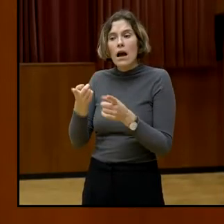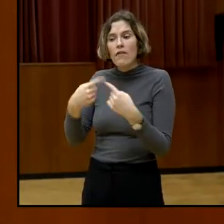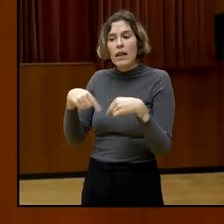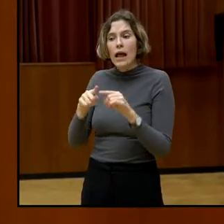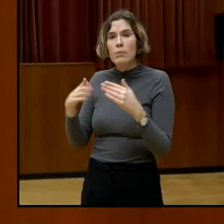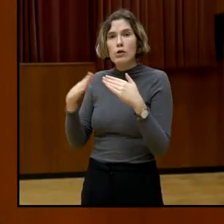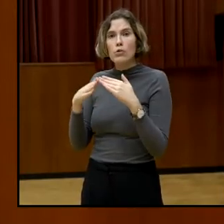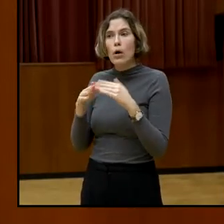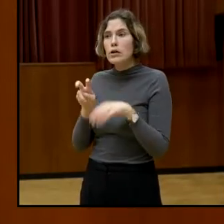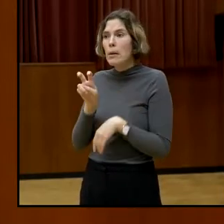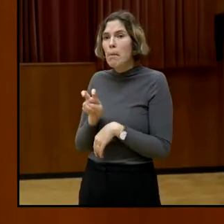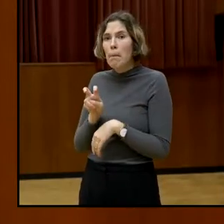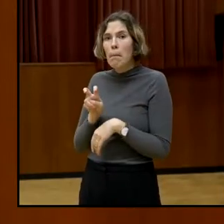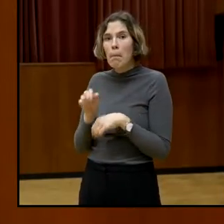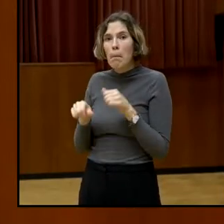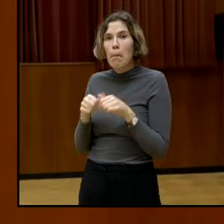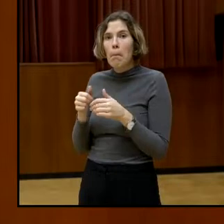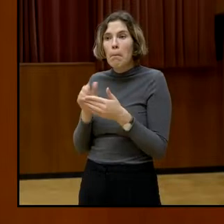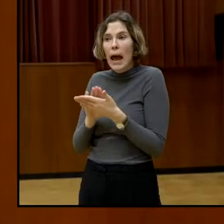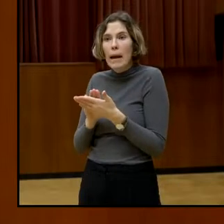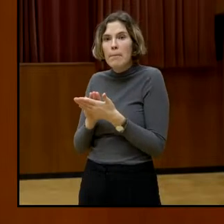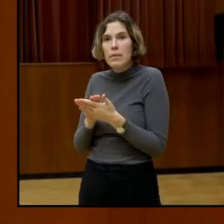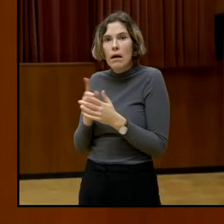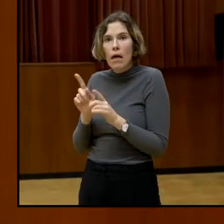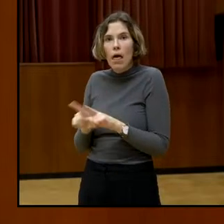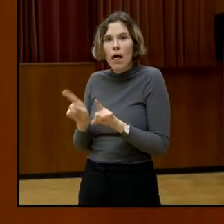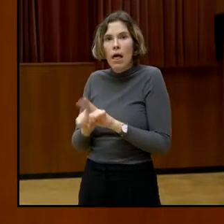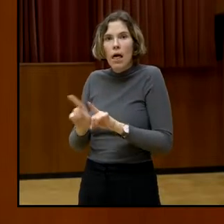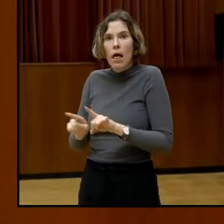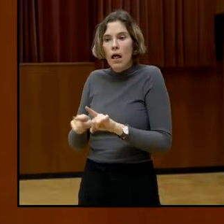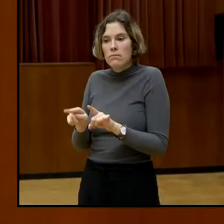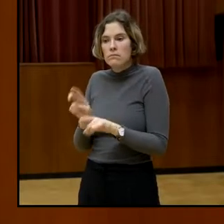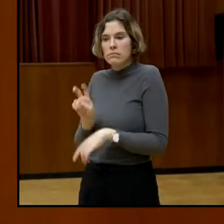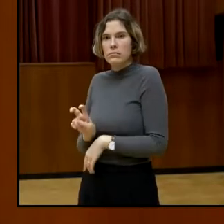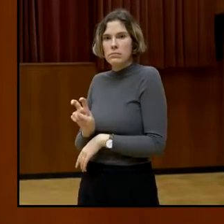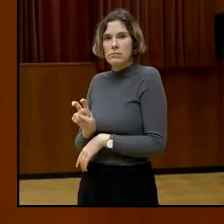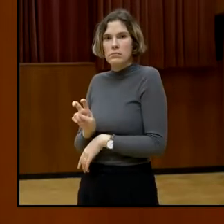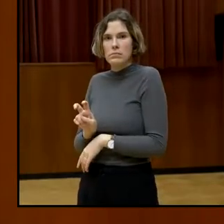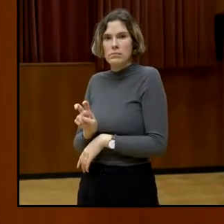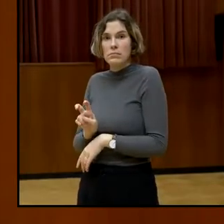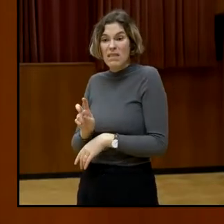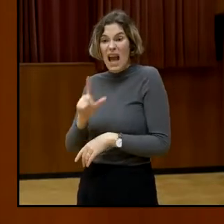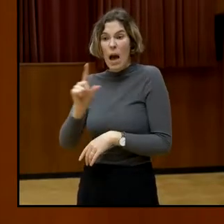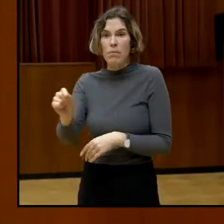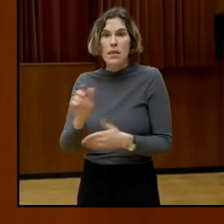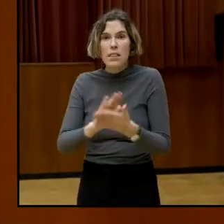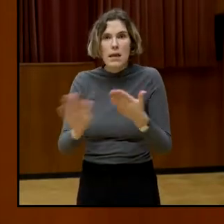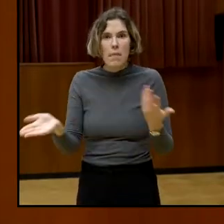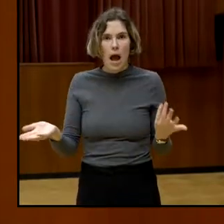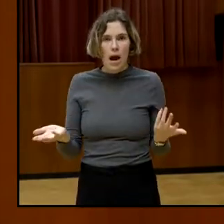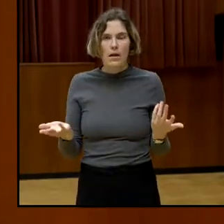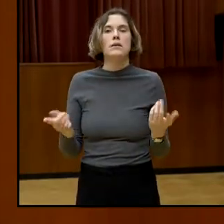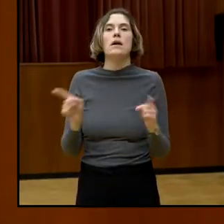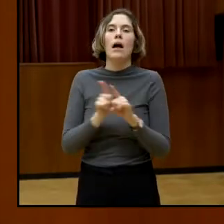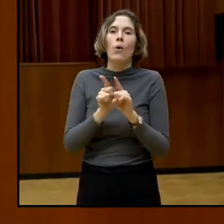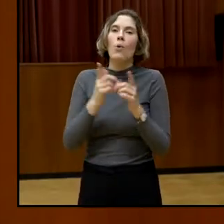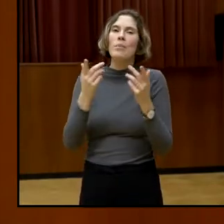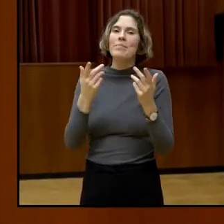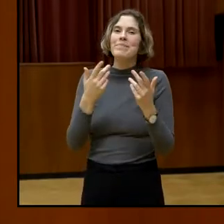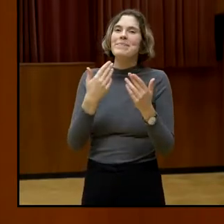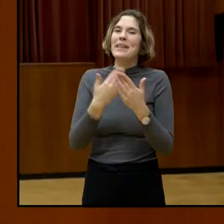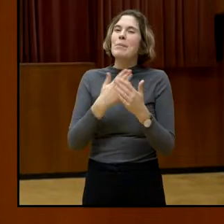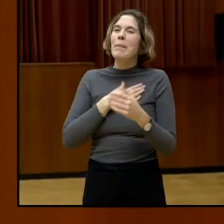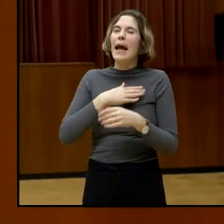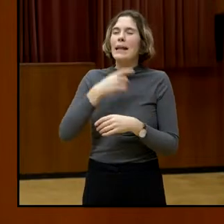hinaus. Sprich, das ist ein soziales Phänomen, das man aus meiner Wahrnehmung auch nur durch Aufklärung,